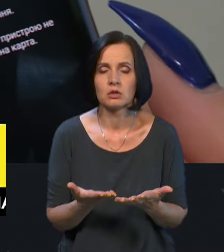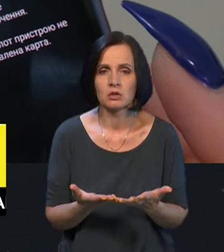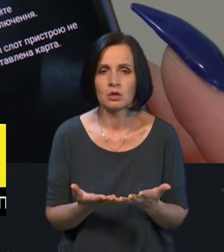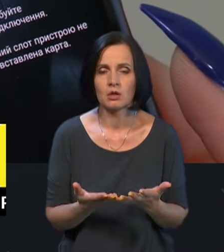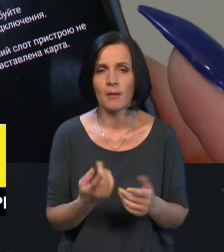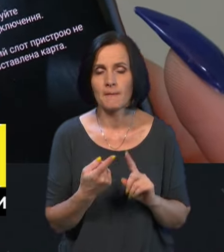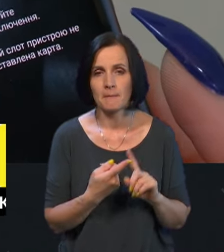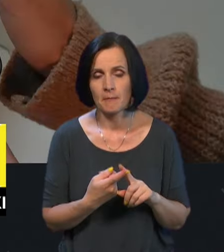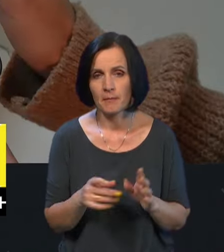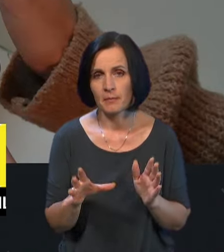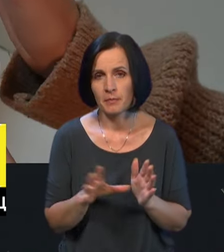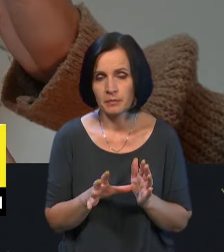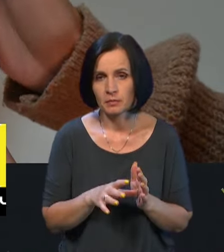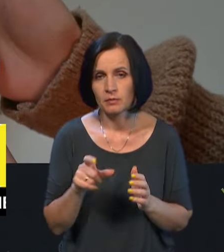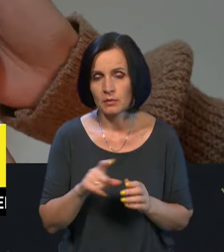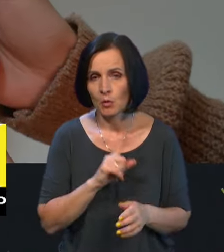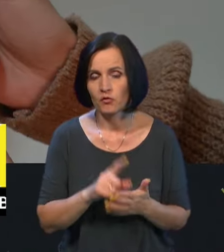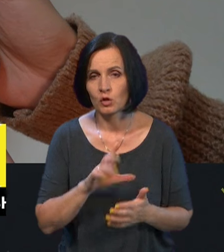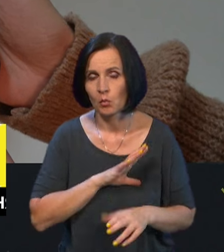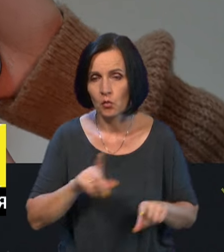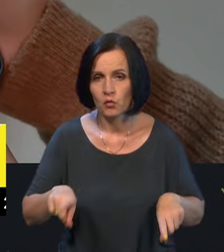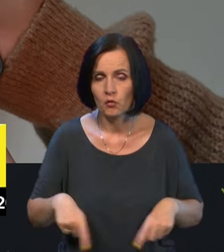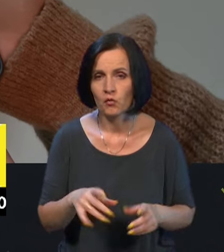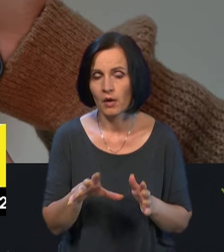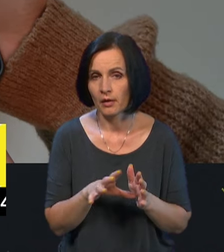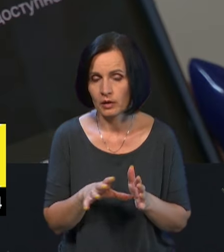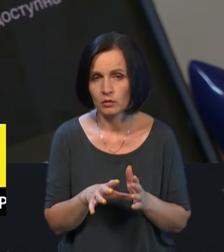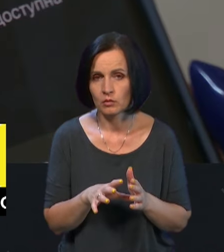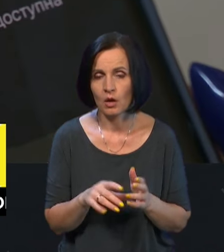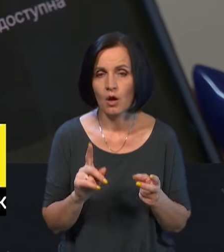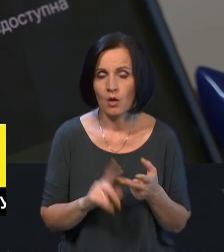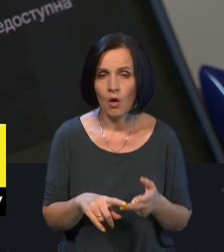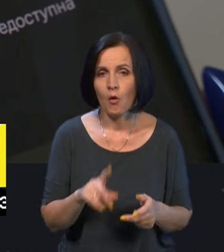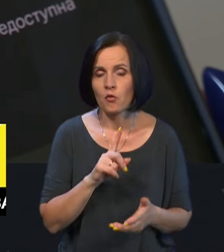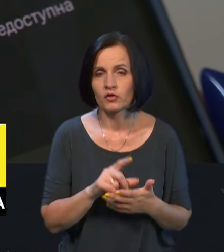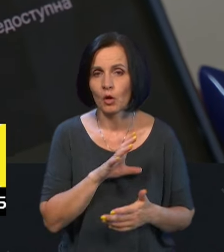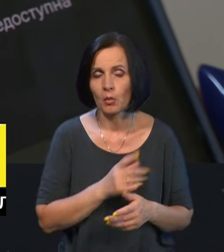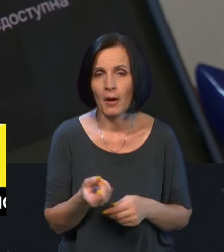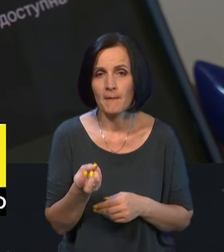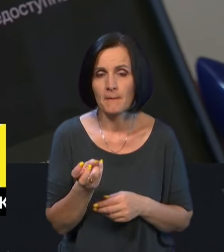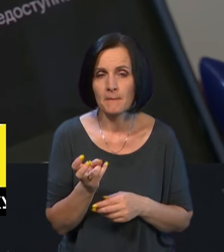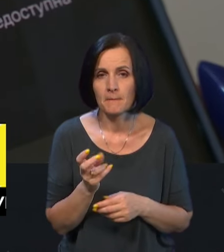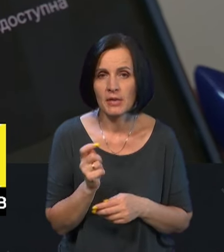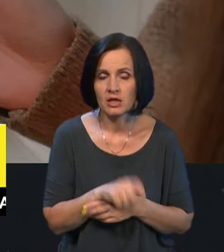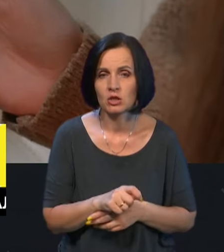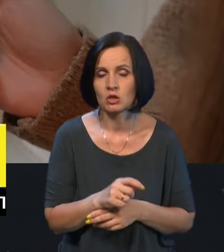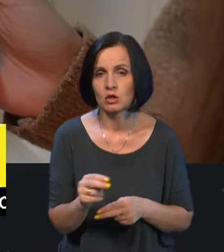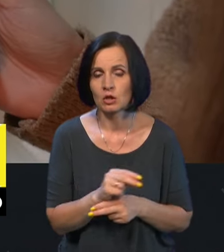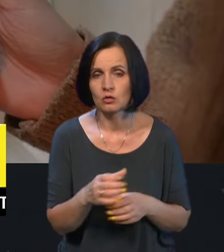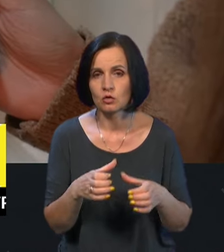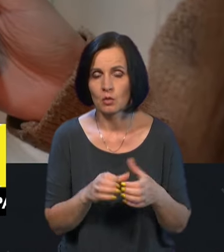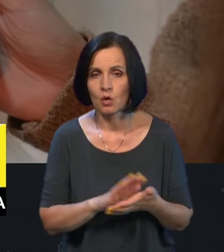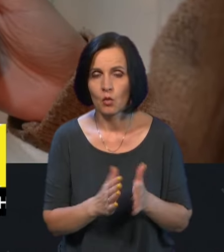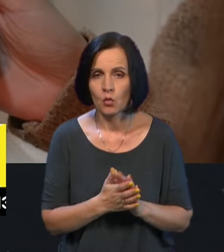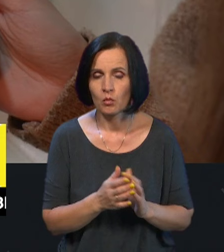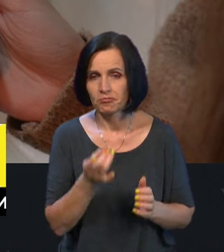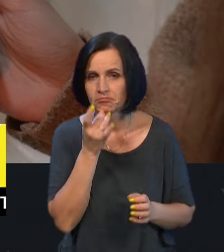енергетики повинні були відновити проєктор енергії, повинна була приїхати якась ремонтна бригада з умовним генератором,